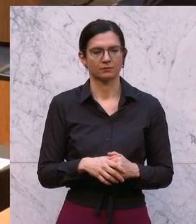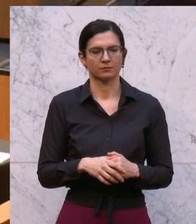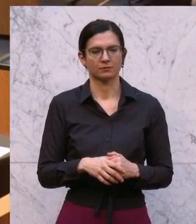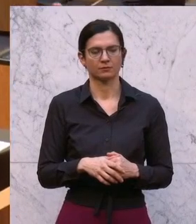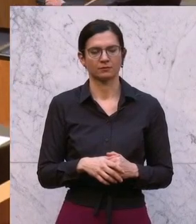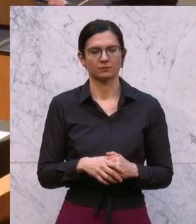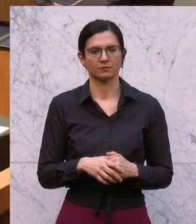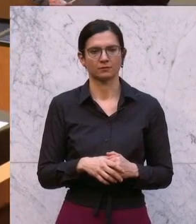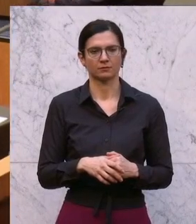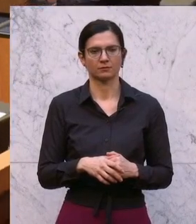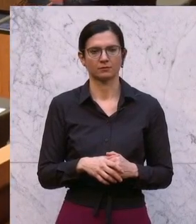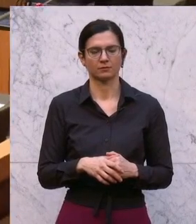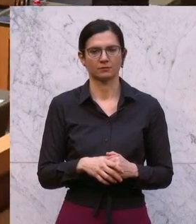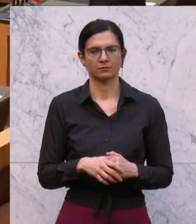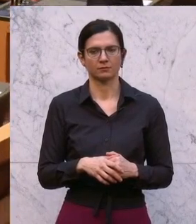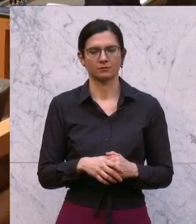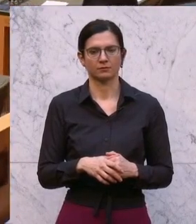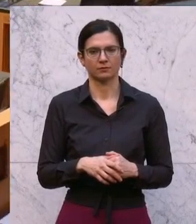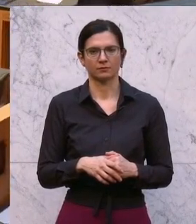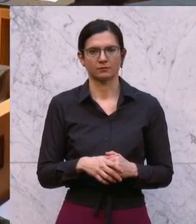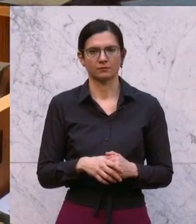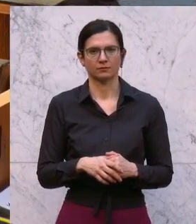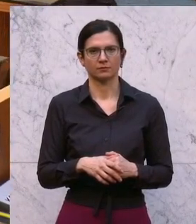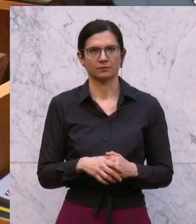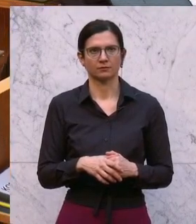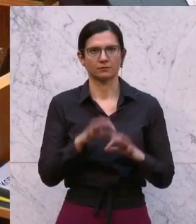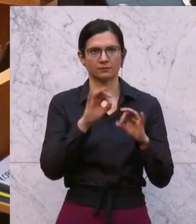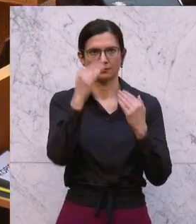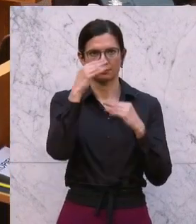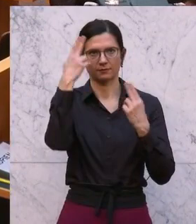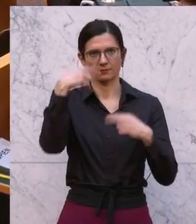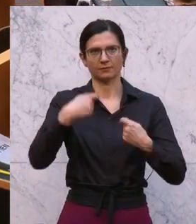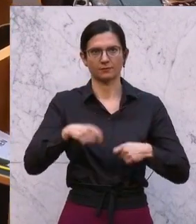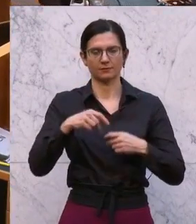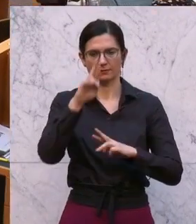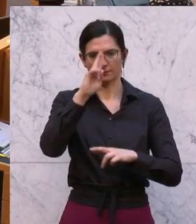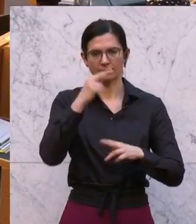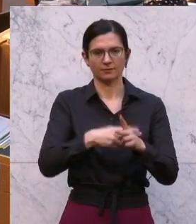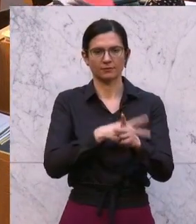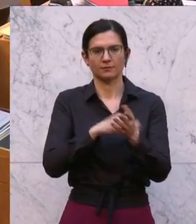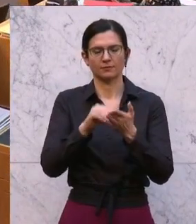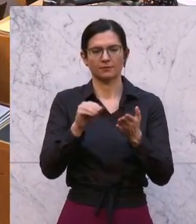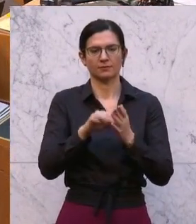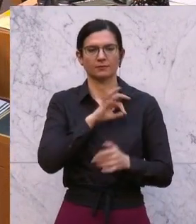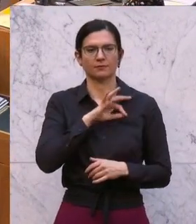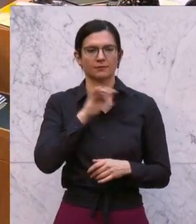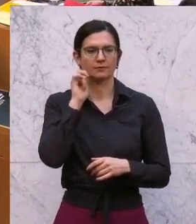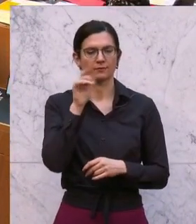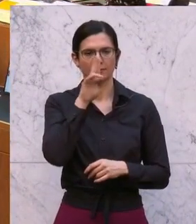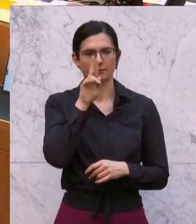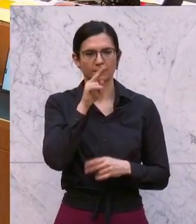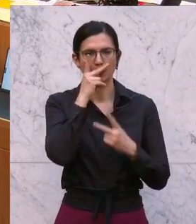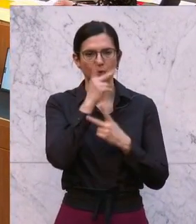Und noch einmal ÖVP mit Klaus Lindinger, der jetzt am Wort ist. Herr Präsident, geschätzter Herr Staatssekretär, werte Kolleginnen und Kollegen, liebe